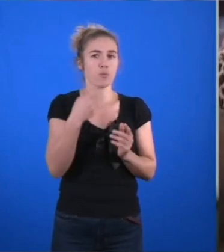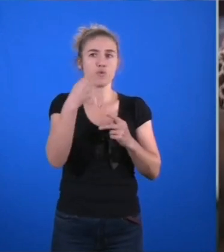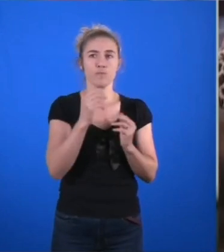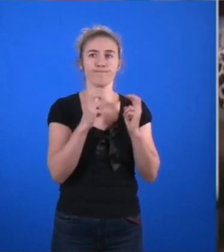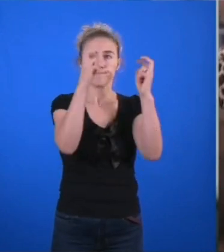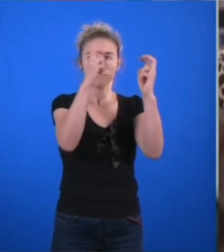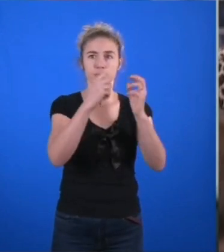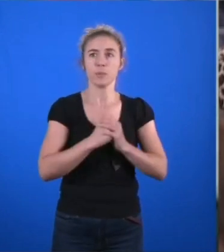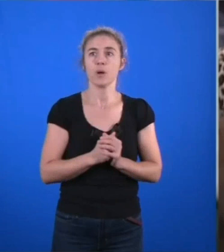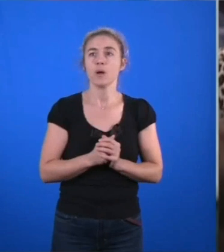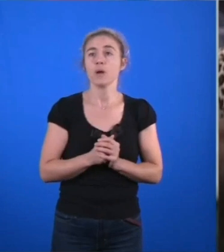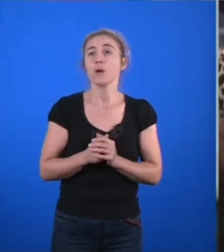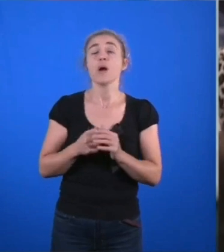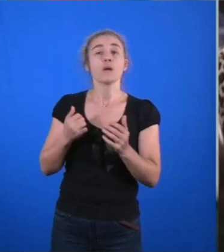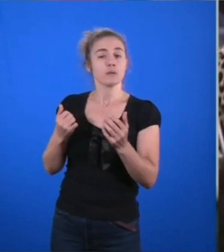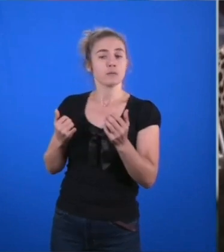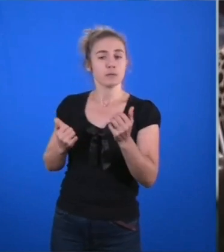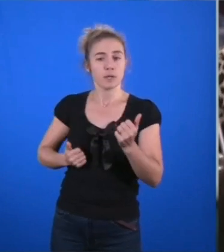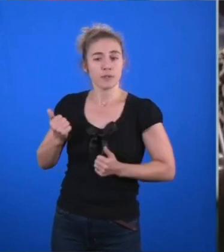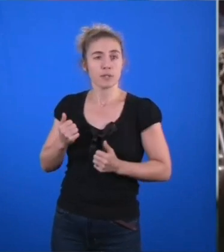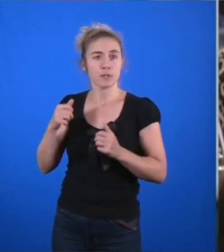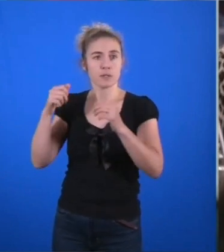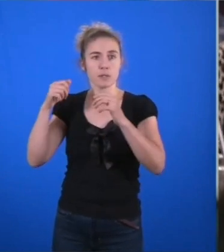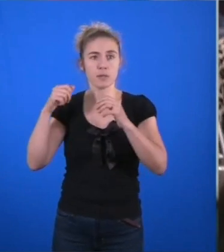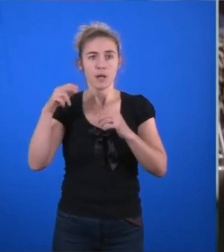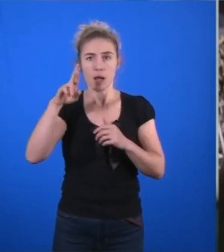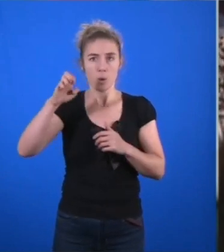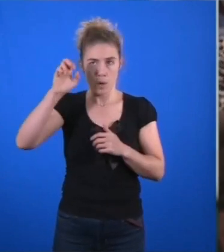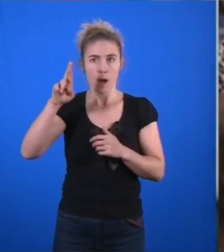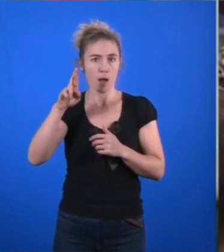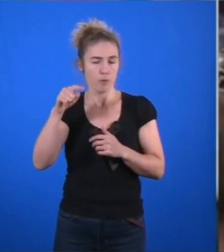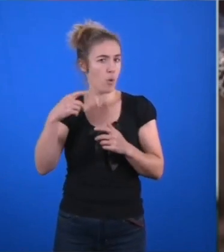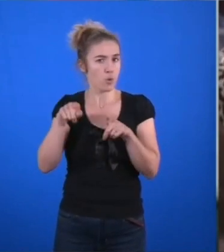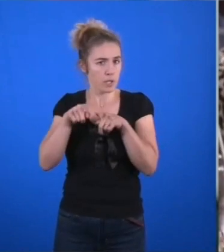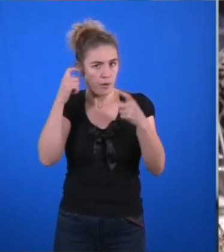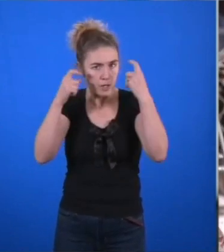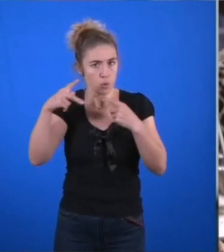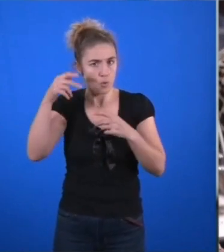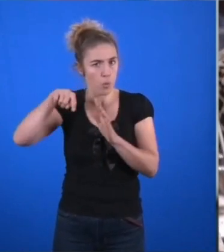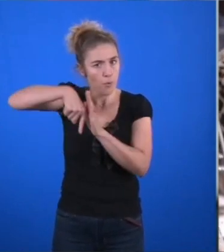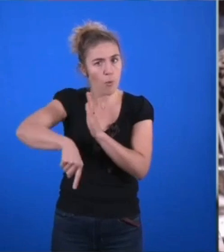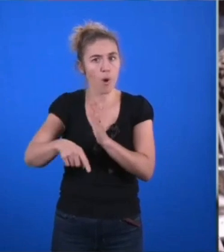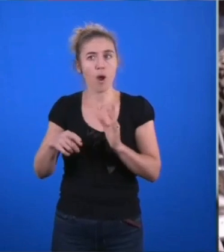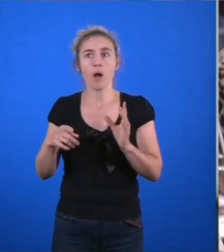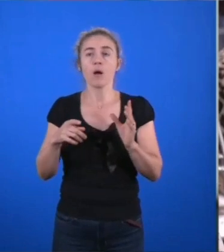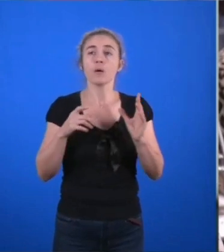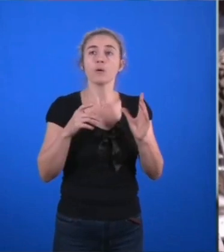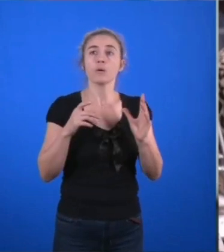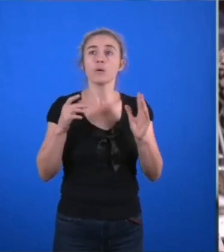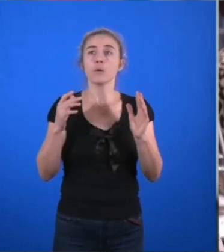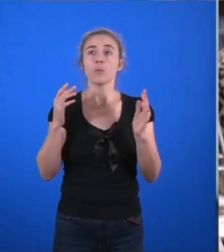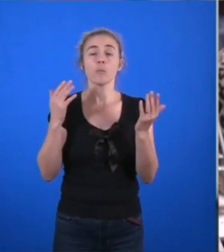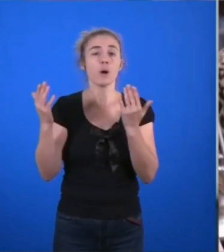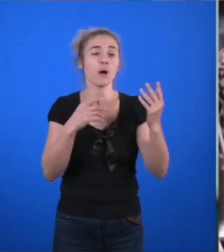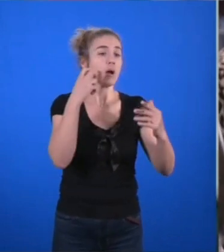métropolitain doit aller plus loin que la modernisation bien évidemment des postes de signalisation et la numérisation de la gestion du trafic